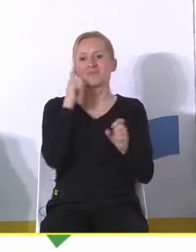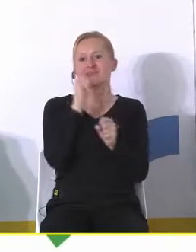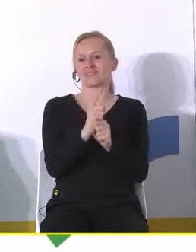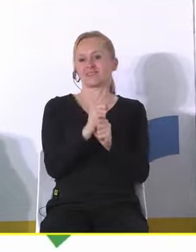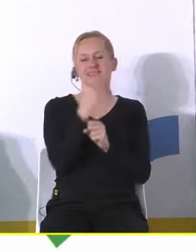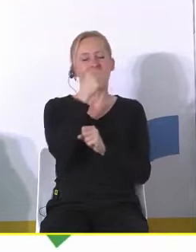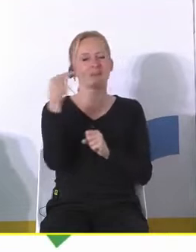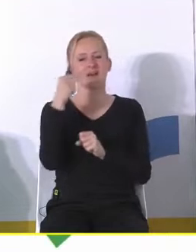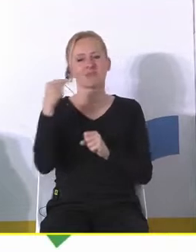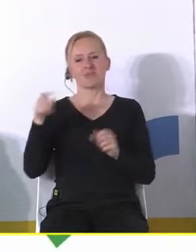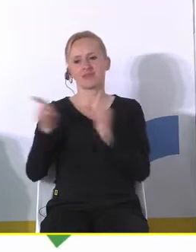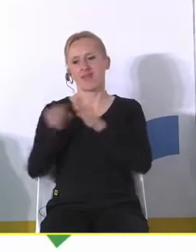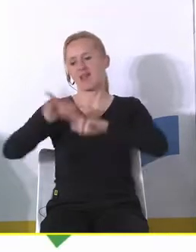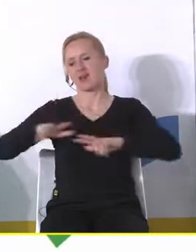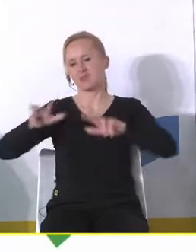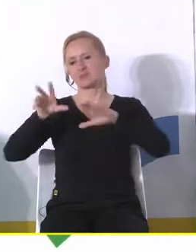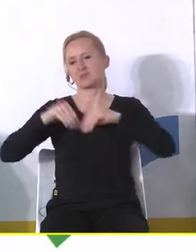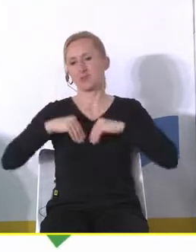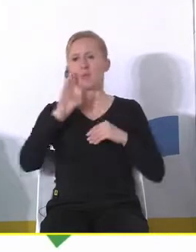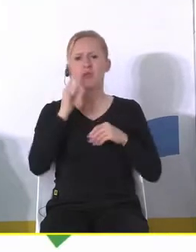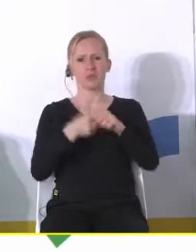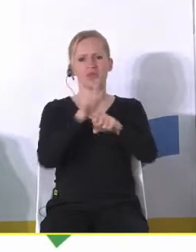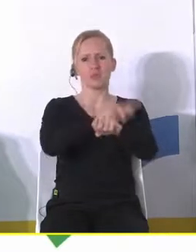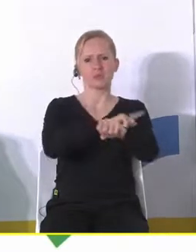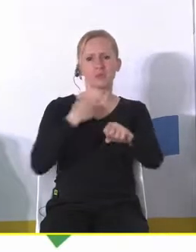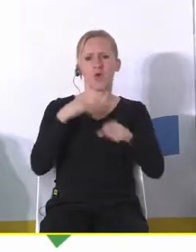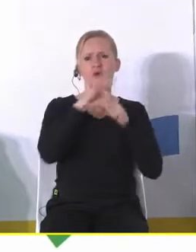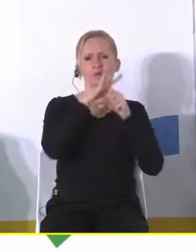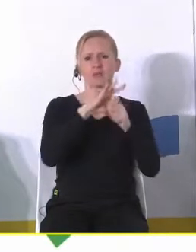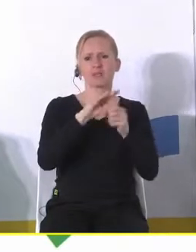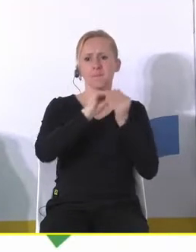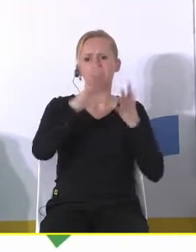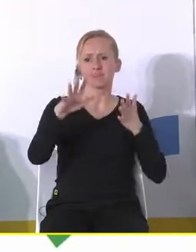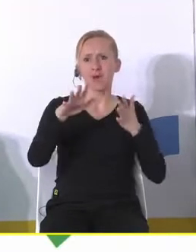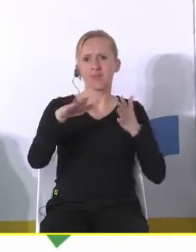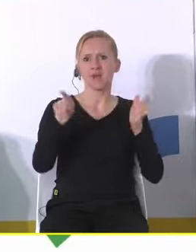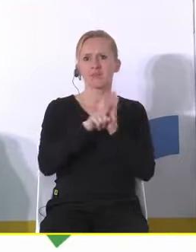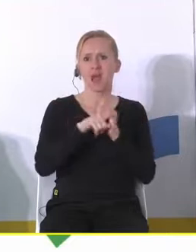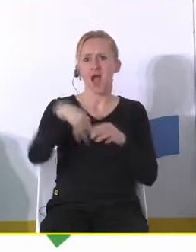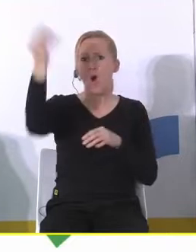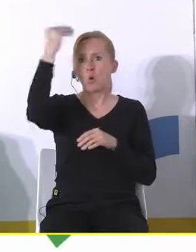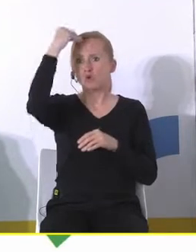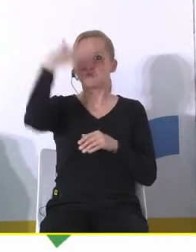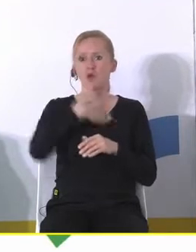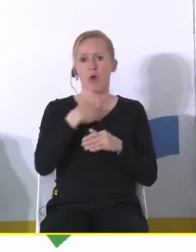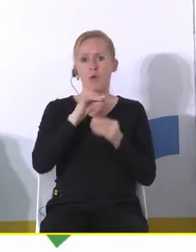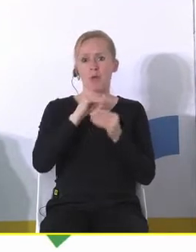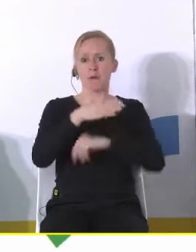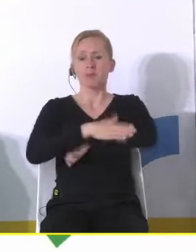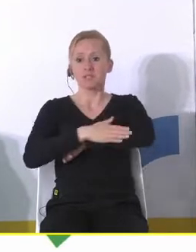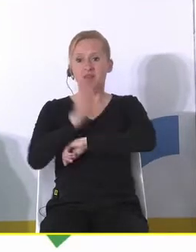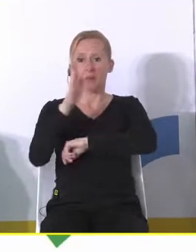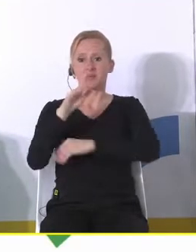odbierane negatywnie na przykład w Poznaniu chociażby wprowadzono darmowe przejazdy dla uczniów szkół podstawowych w pewnym